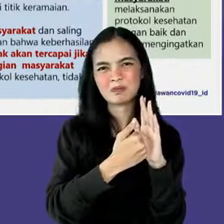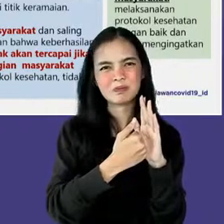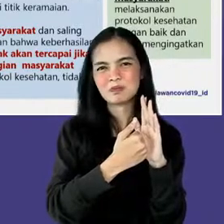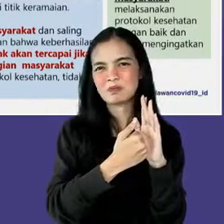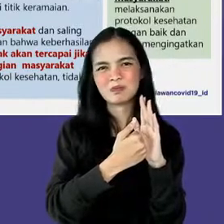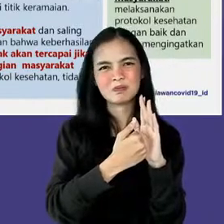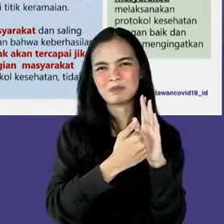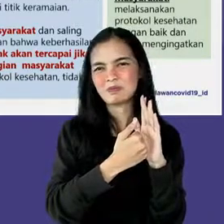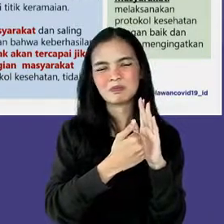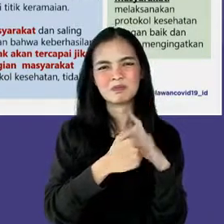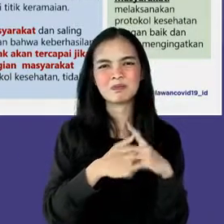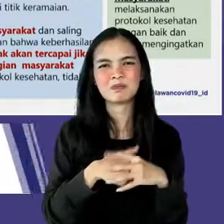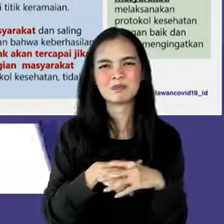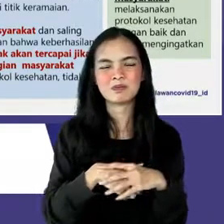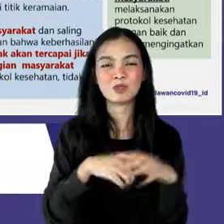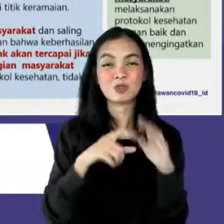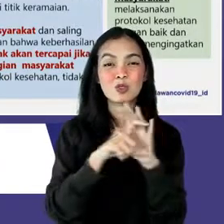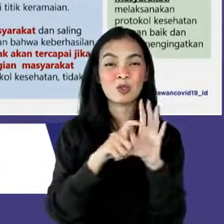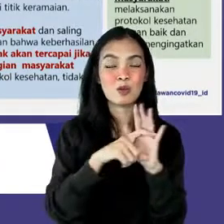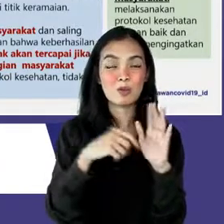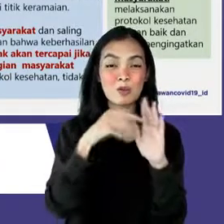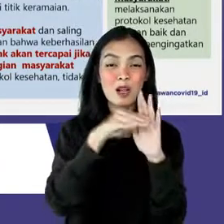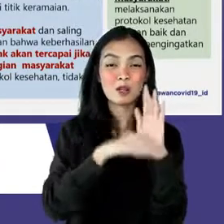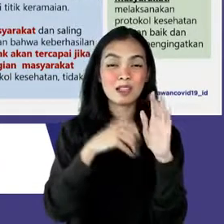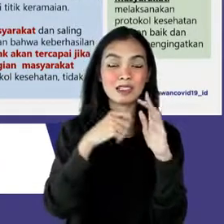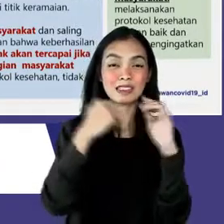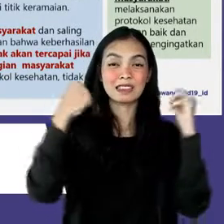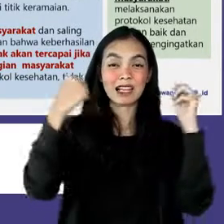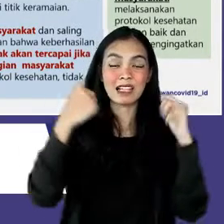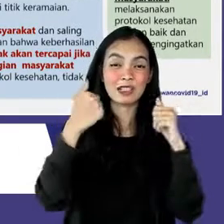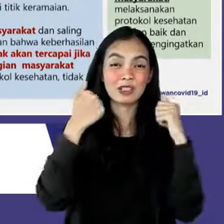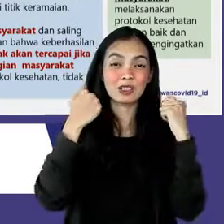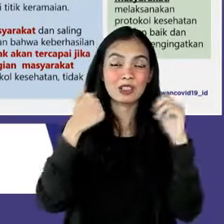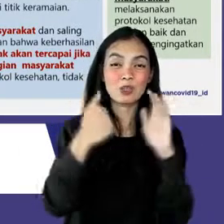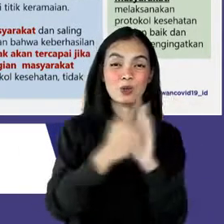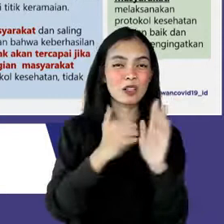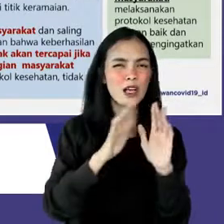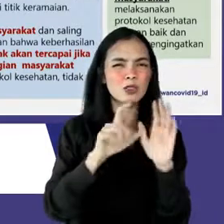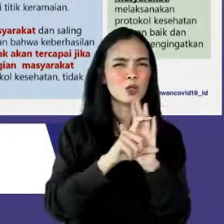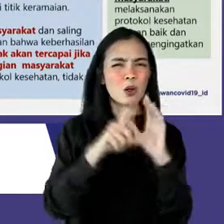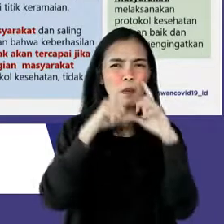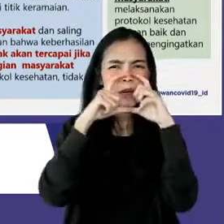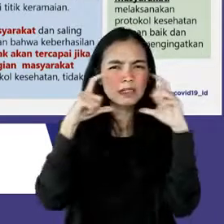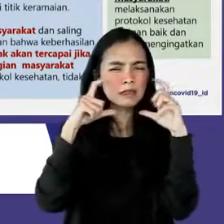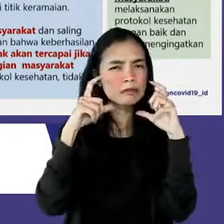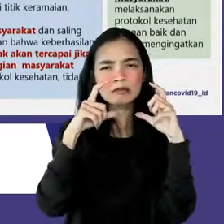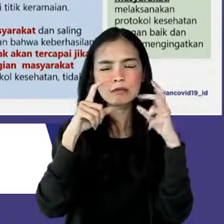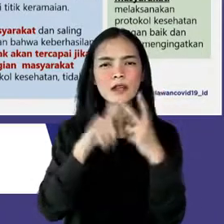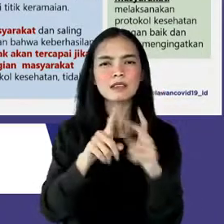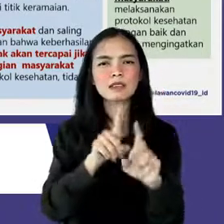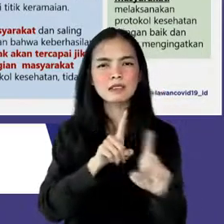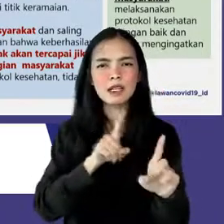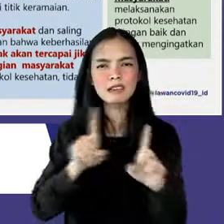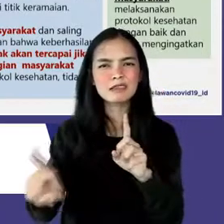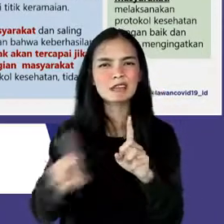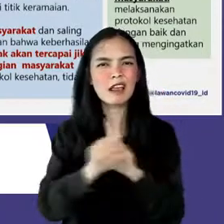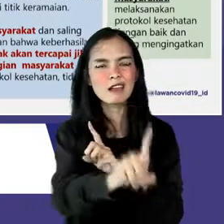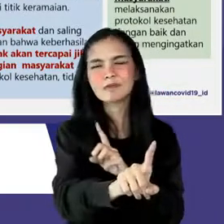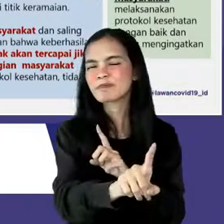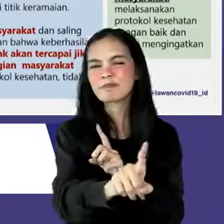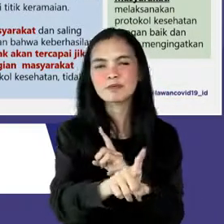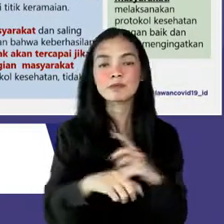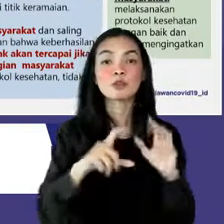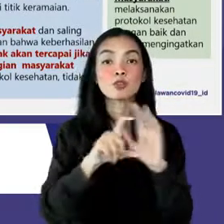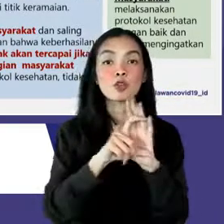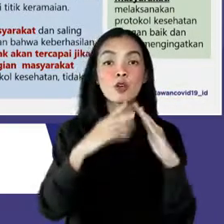kesehatan memakai masker serta 28 persen dalam menjaga jarak. Restoran,